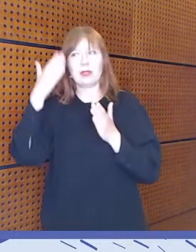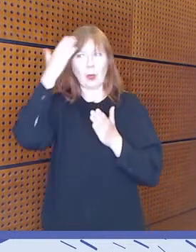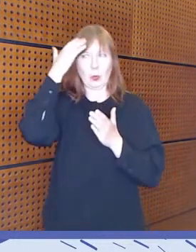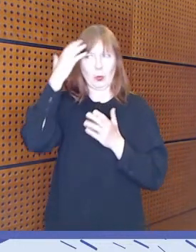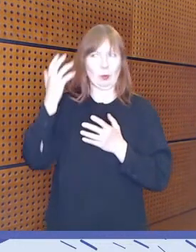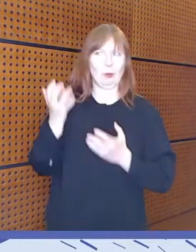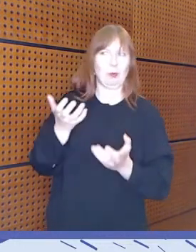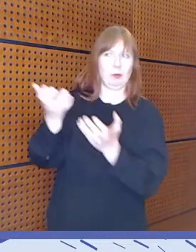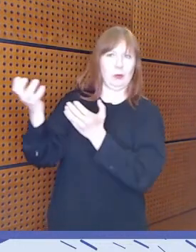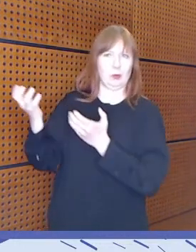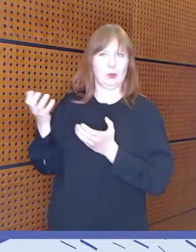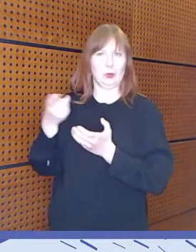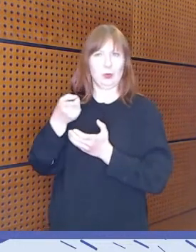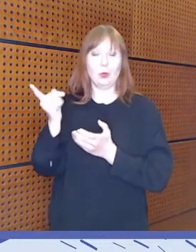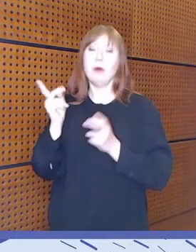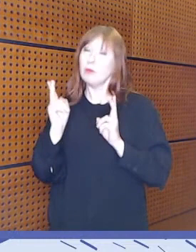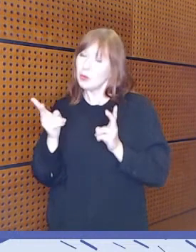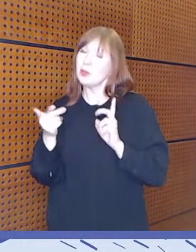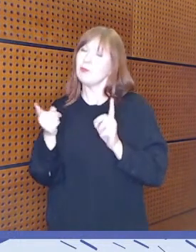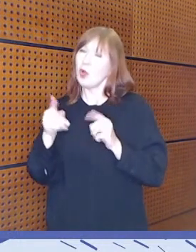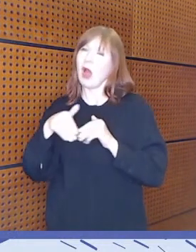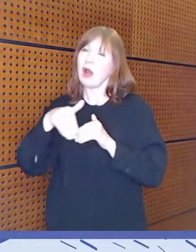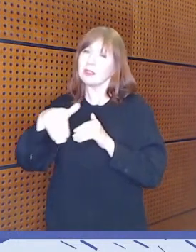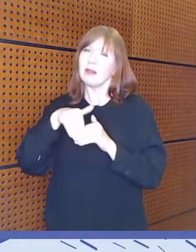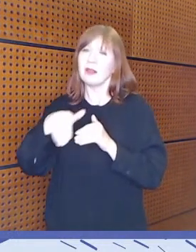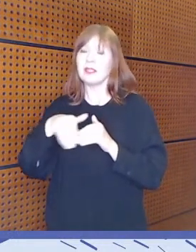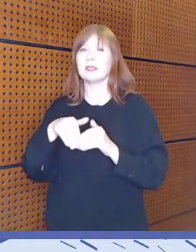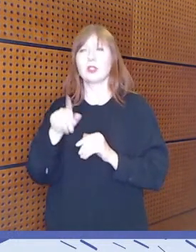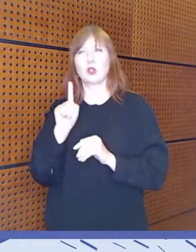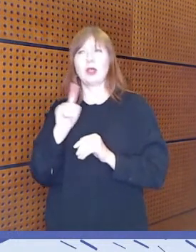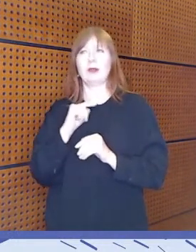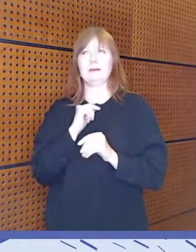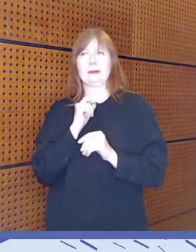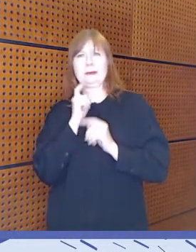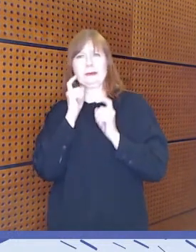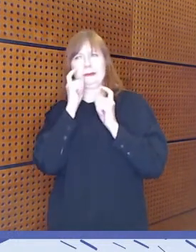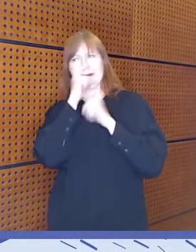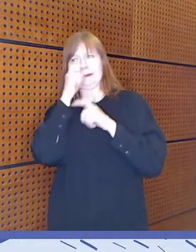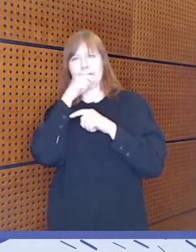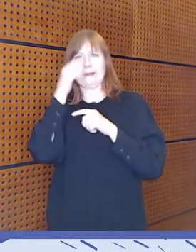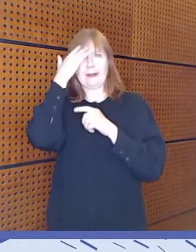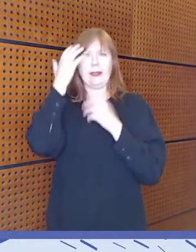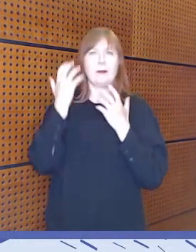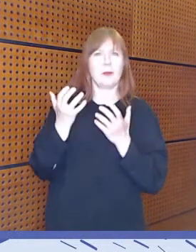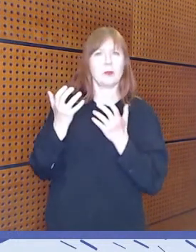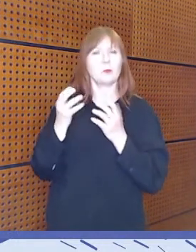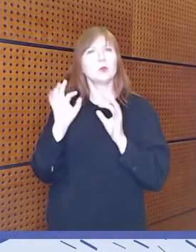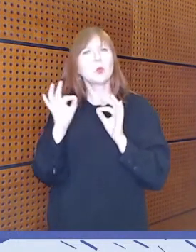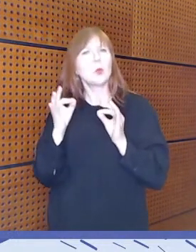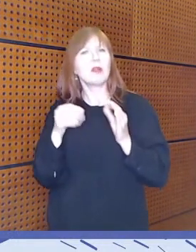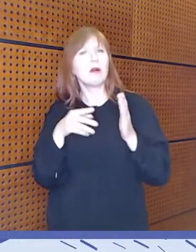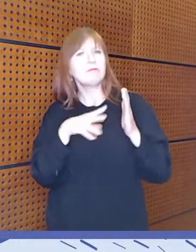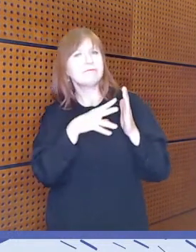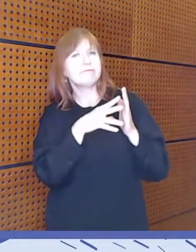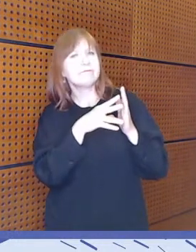Voi olla myös asenteissa, mutta semmoista kykenemättömyyttä tai tietämättömyyttä siitä, että miten sitä tulisi